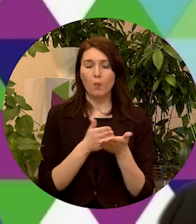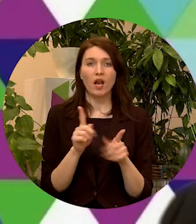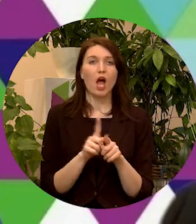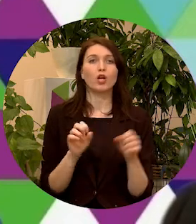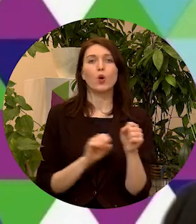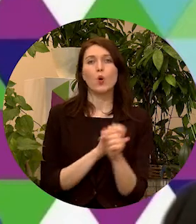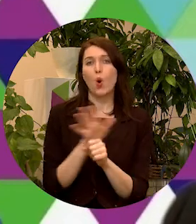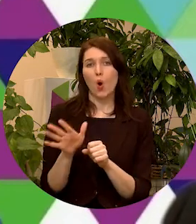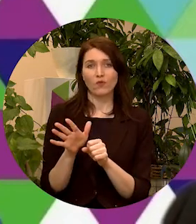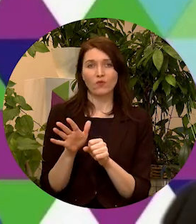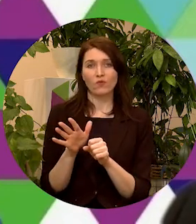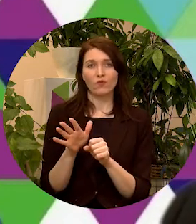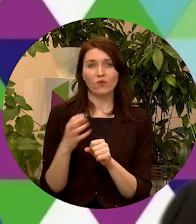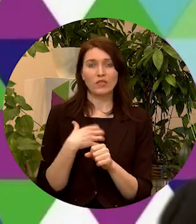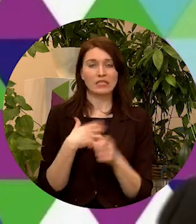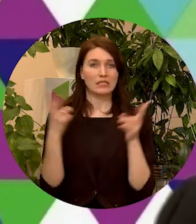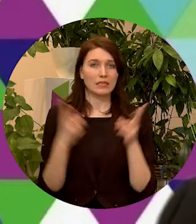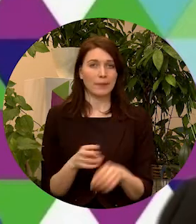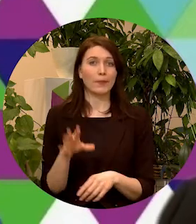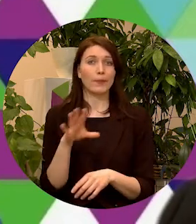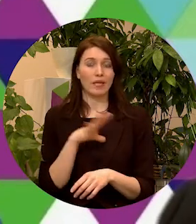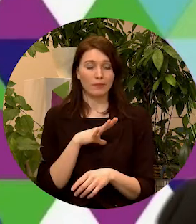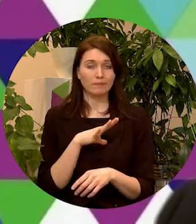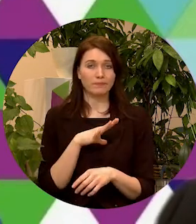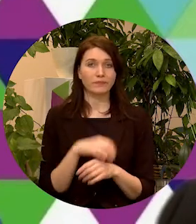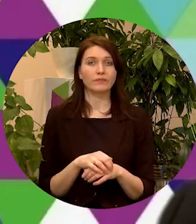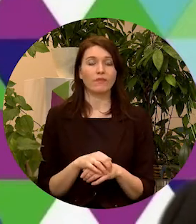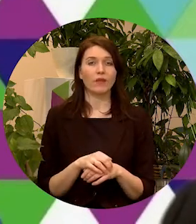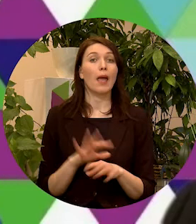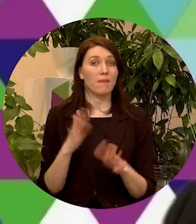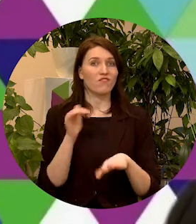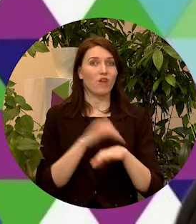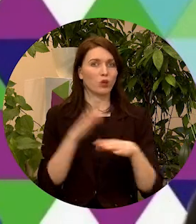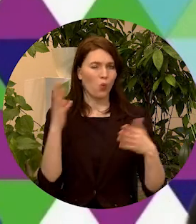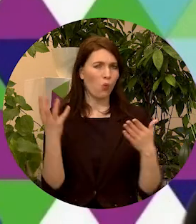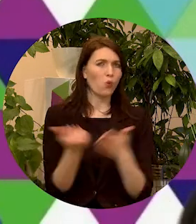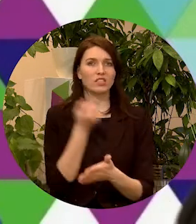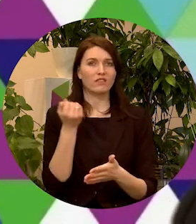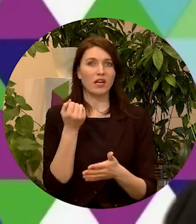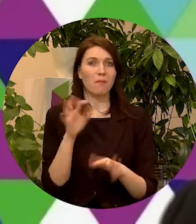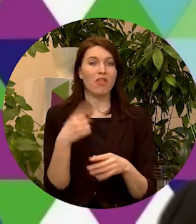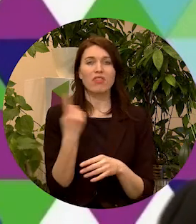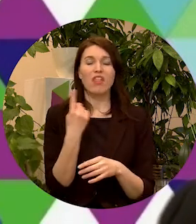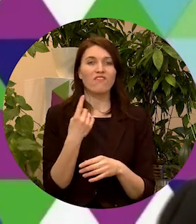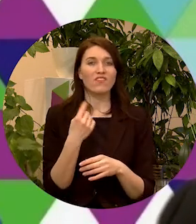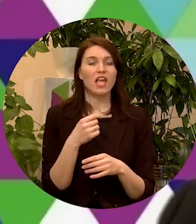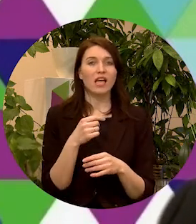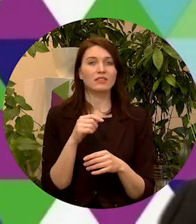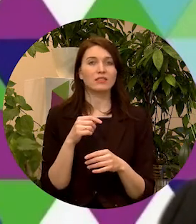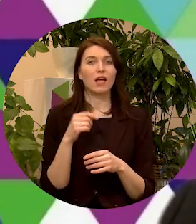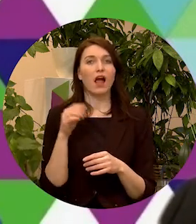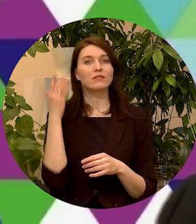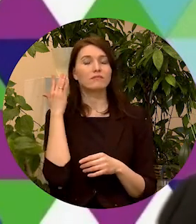slimojis. Faktiski uzvarēja šajā sacendībās, pat neviens apskatnieks necerēja un